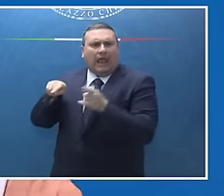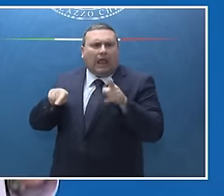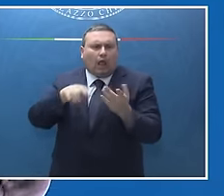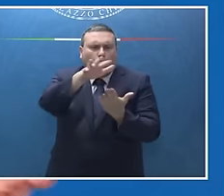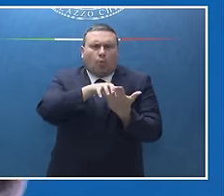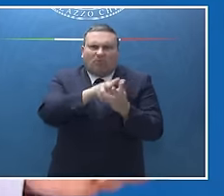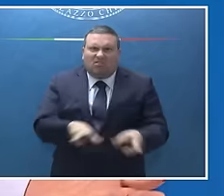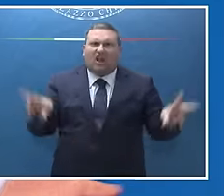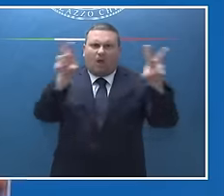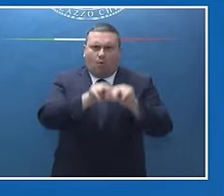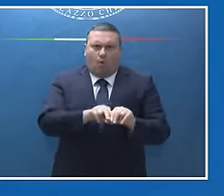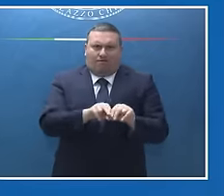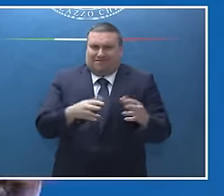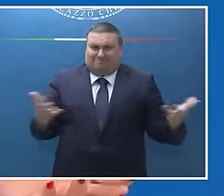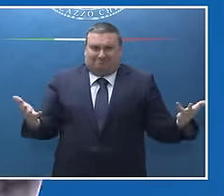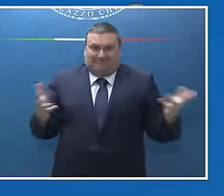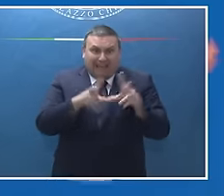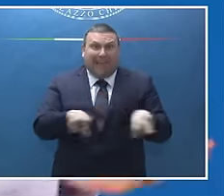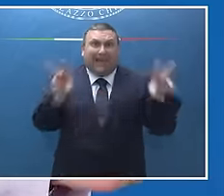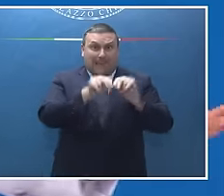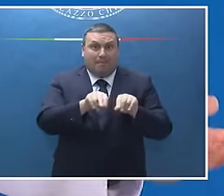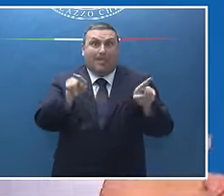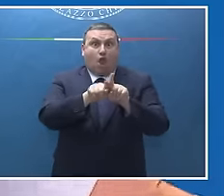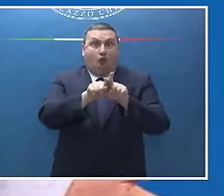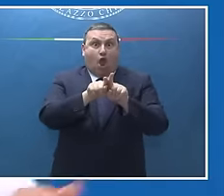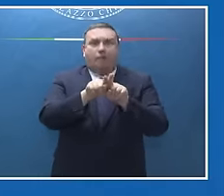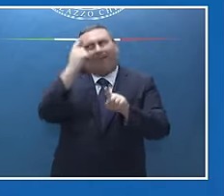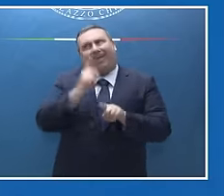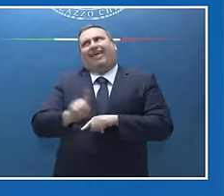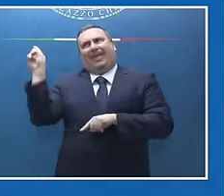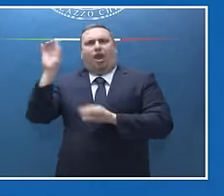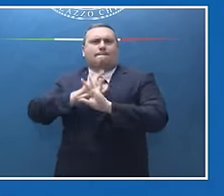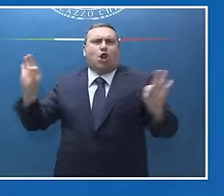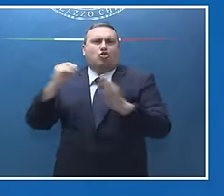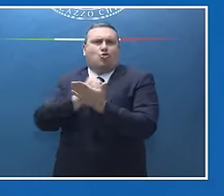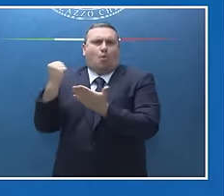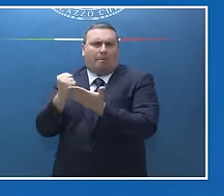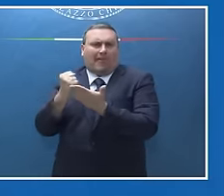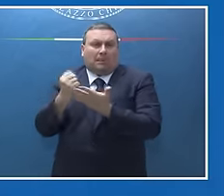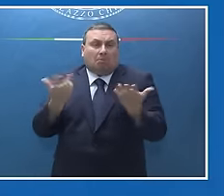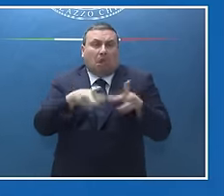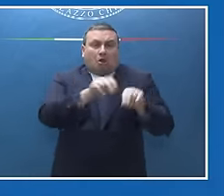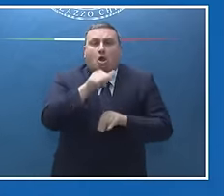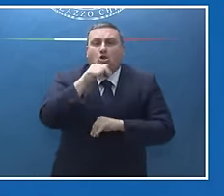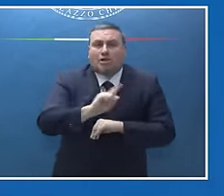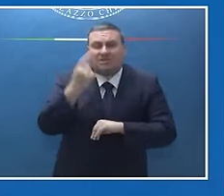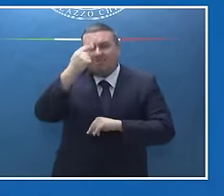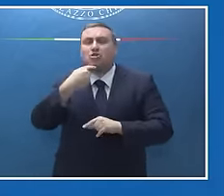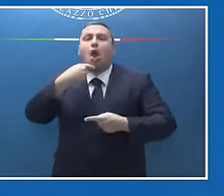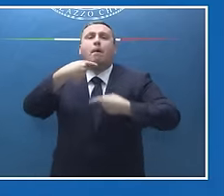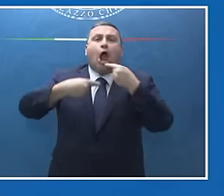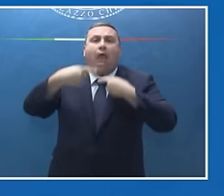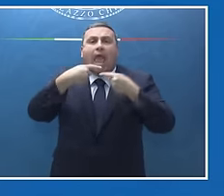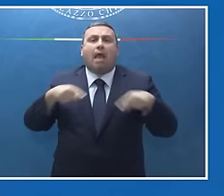ripetitivi, quando una cosa si ripete si richiamano i documenti precedenti. Credo sinceramente che la polemica sia stata